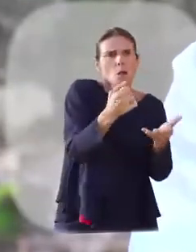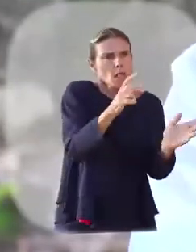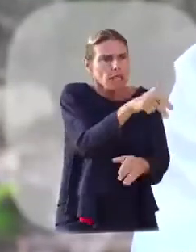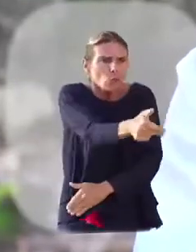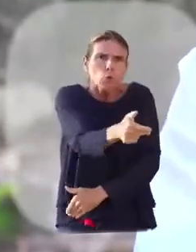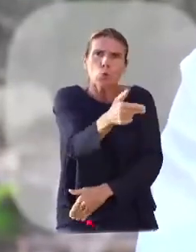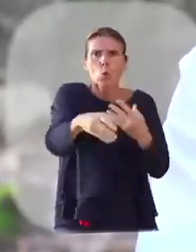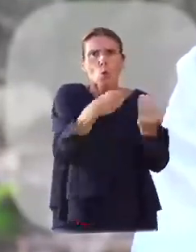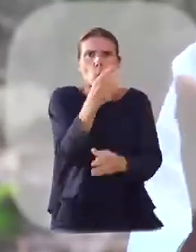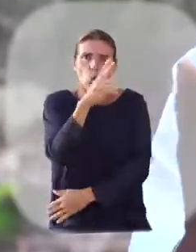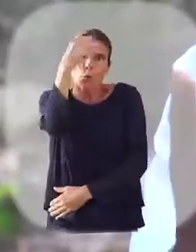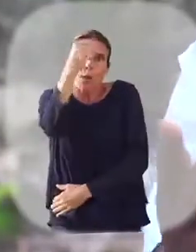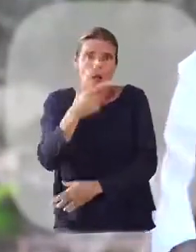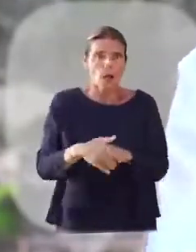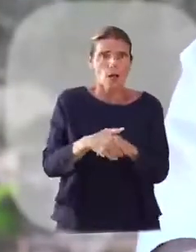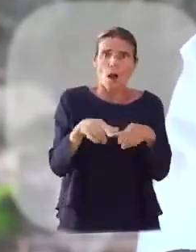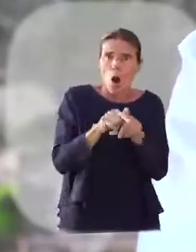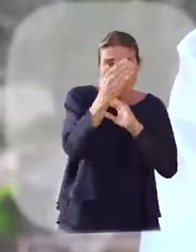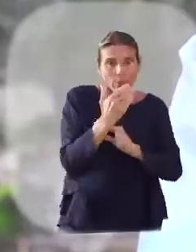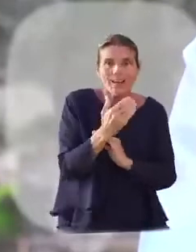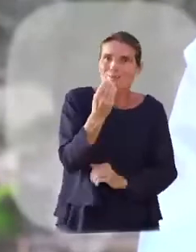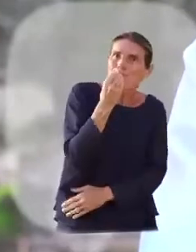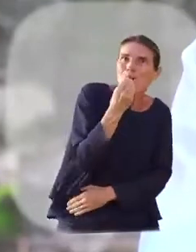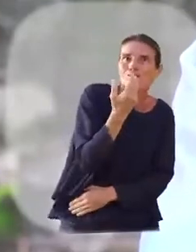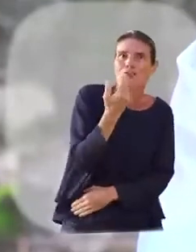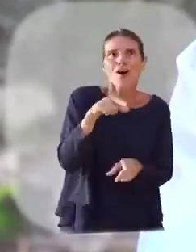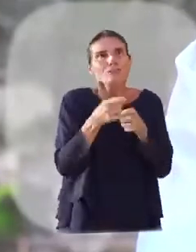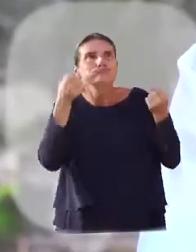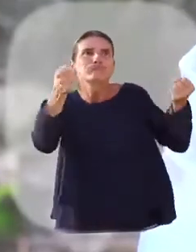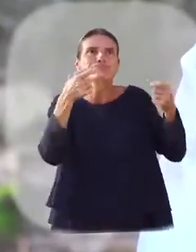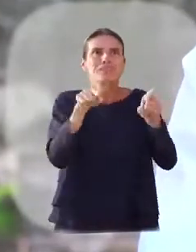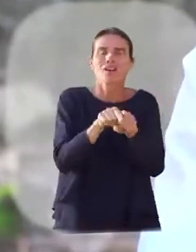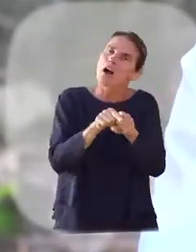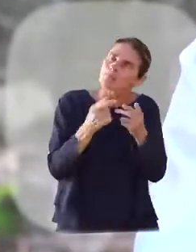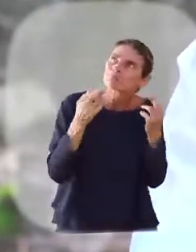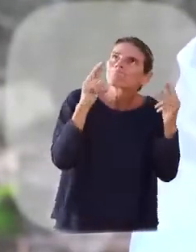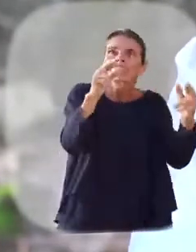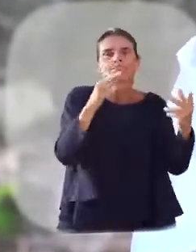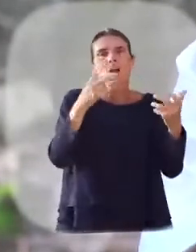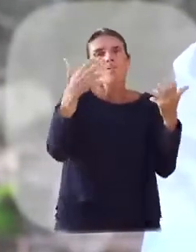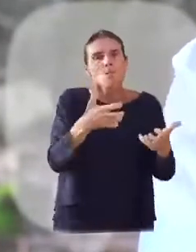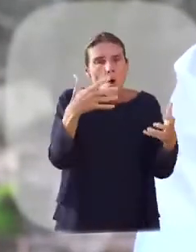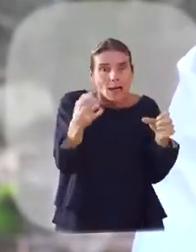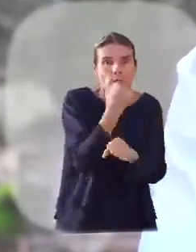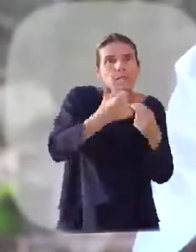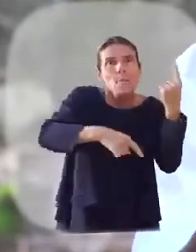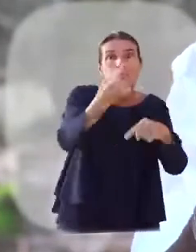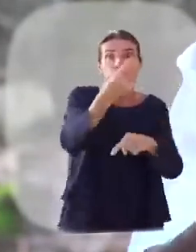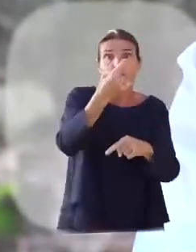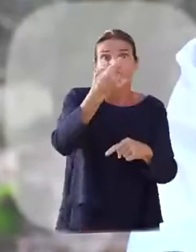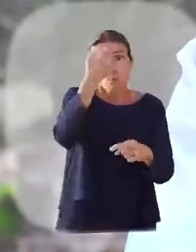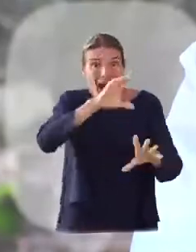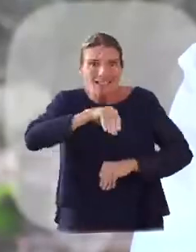naturel qu'humain. Tente vers la souveraineté alimentaire ne doit pas être un slogan, mais une ambition réaffirmée et